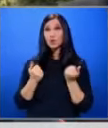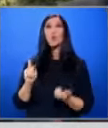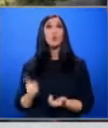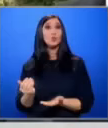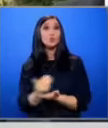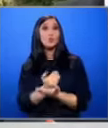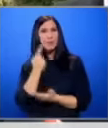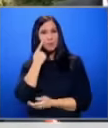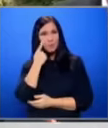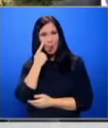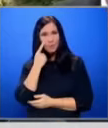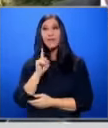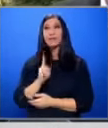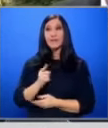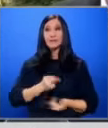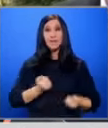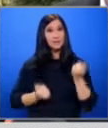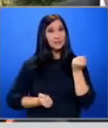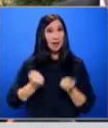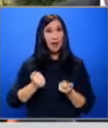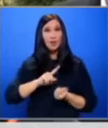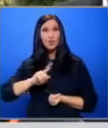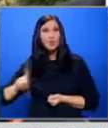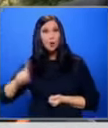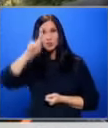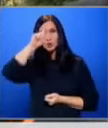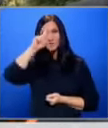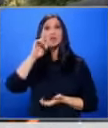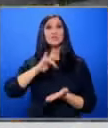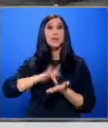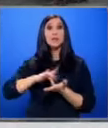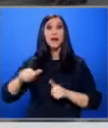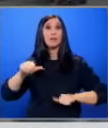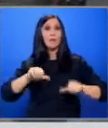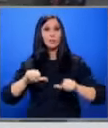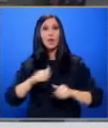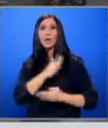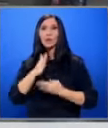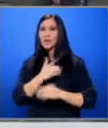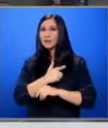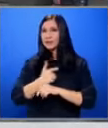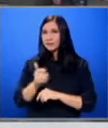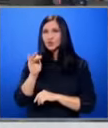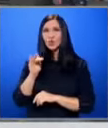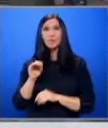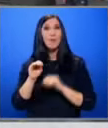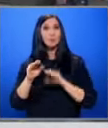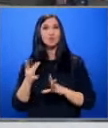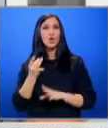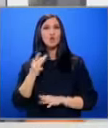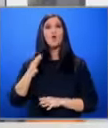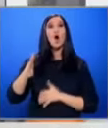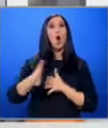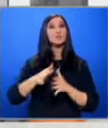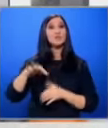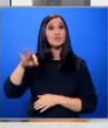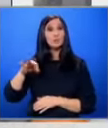пробите И трябва да ги транспортират до Софият в централната лаборатория До края на седмицата ще бъде пусната нова обществена